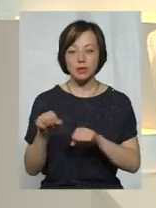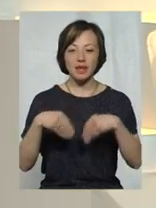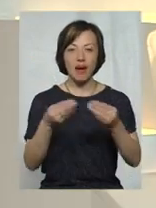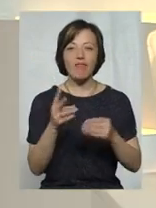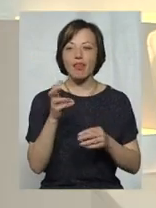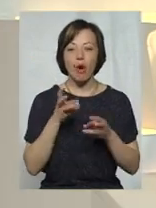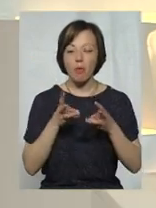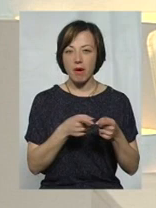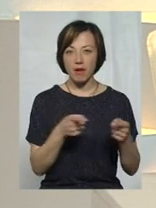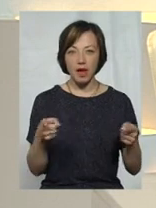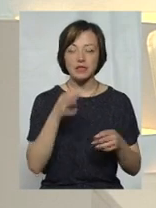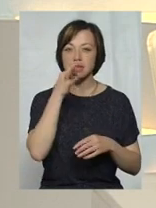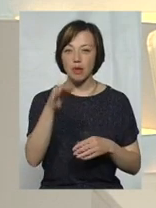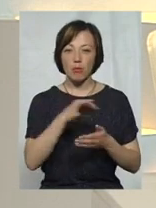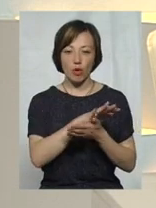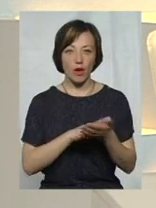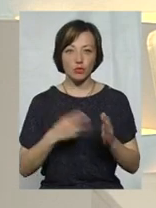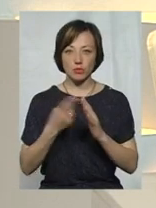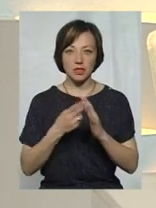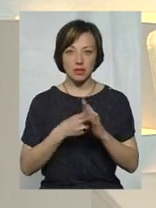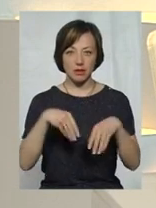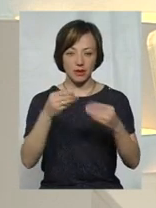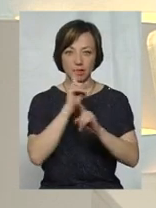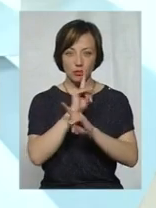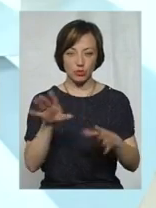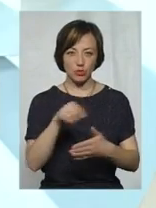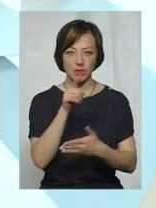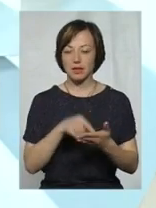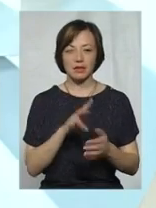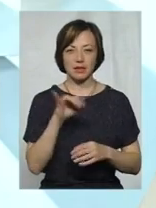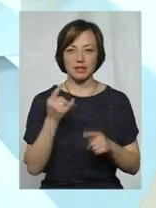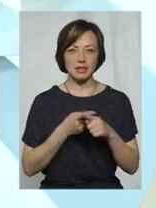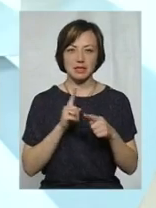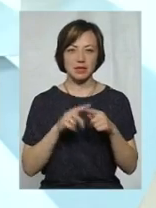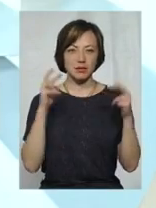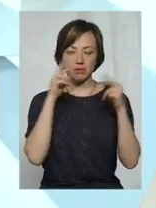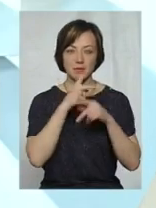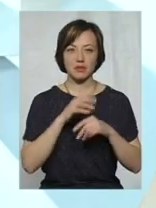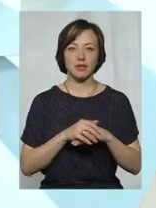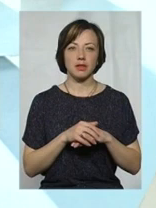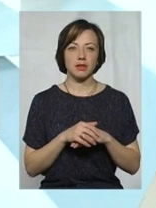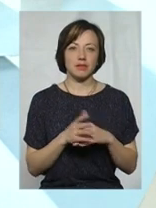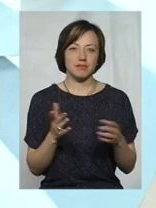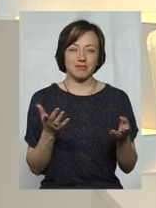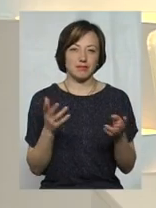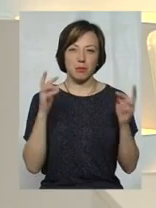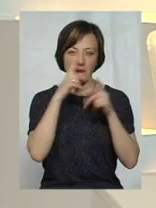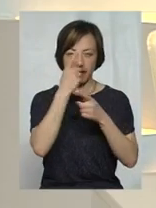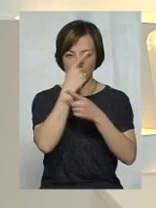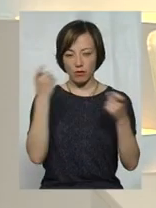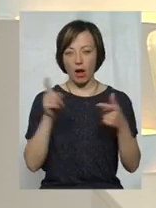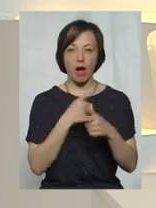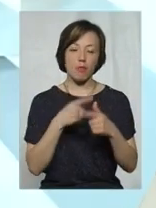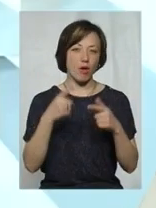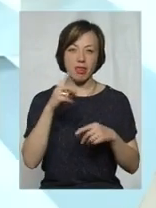їм сказали, що в подальшому їм субсидія призначатися не буде. Ні, ні. Це, я думаю, хибна інформація. Або